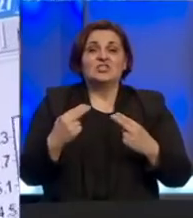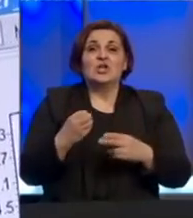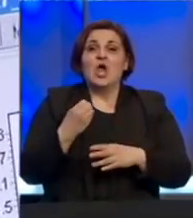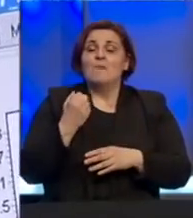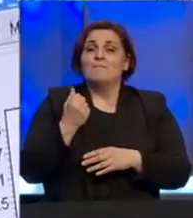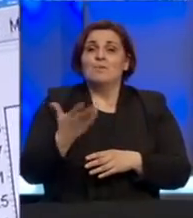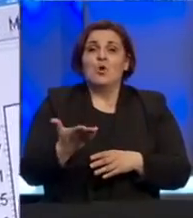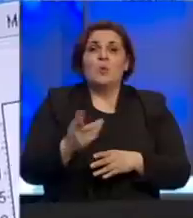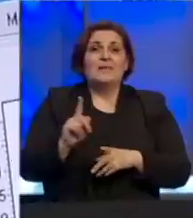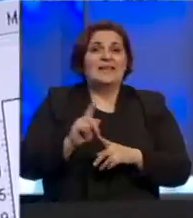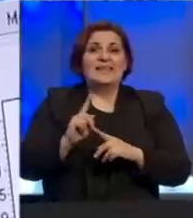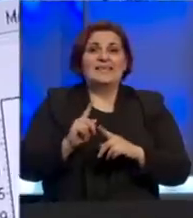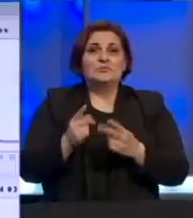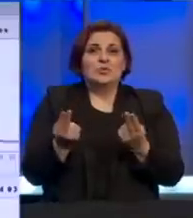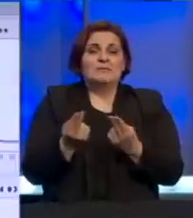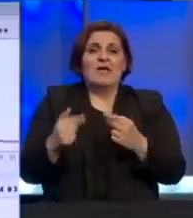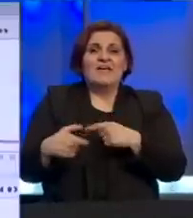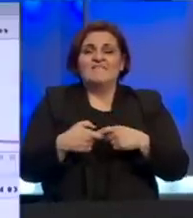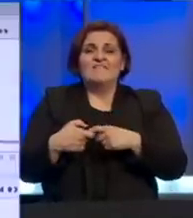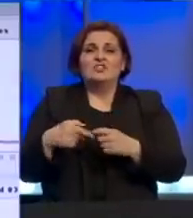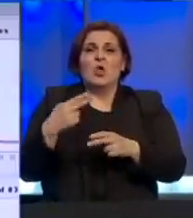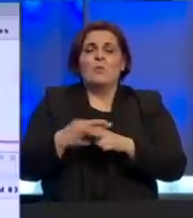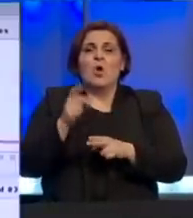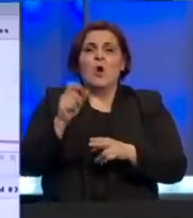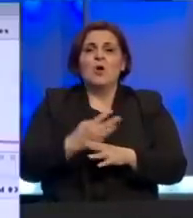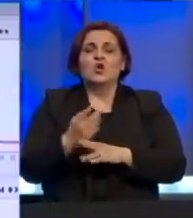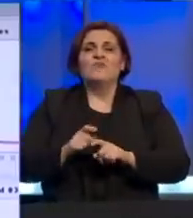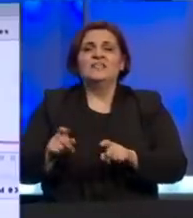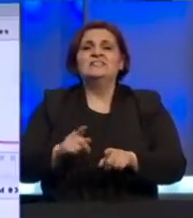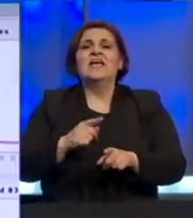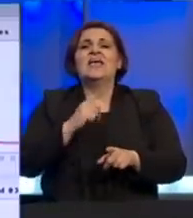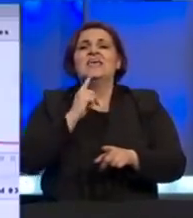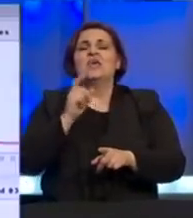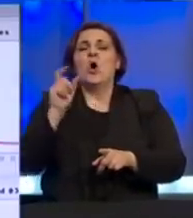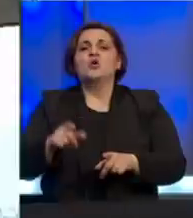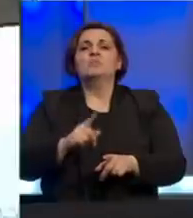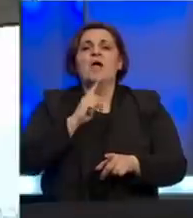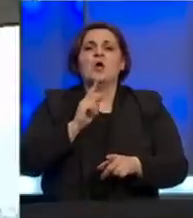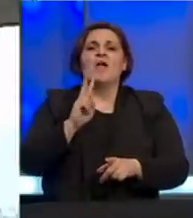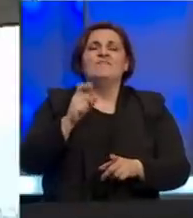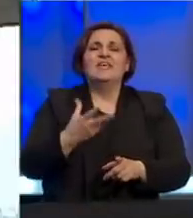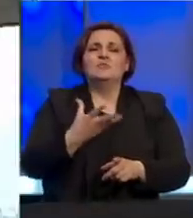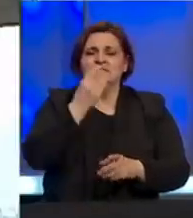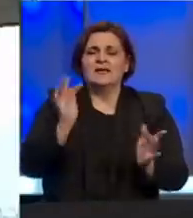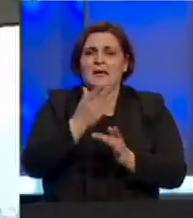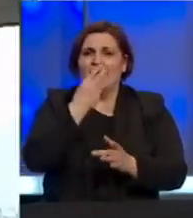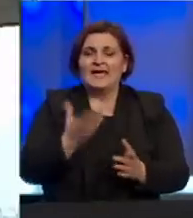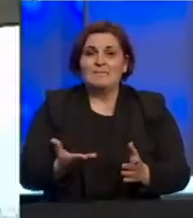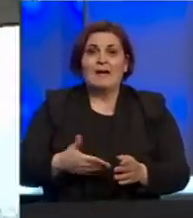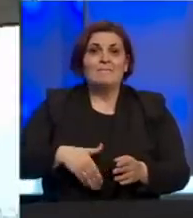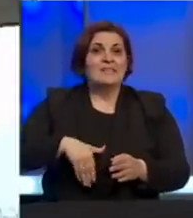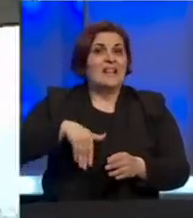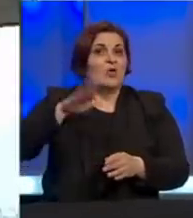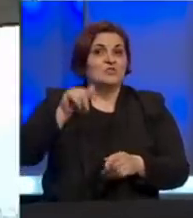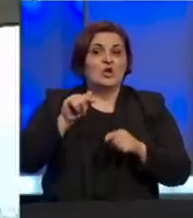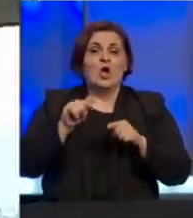brojke niste približne vezano za oboljeli osobu od virusa korona i osobe koje obolje od virusa gripa, odnosno influencije. Daleko veći broj